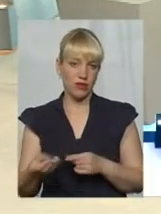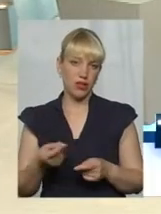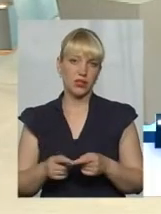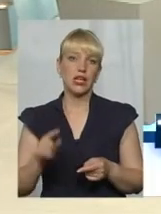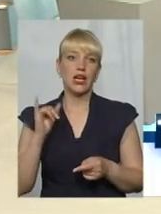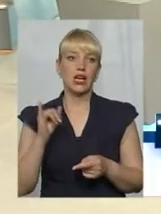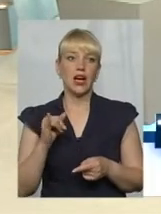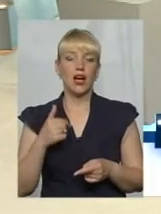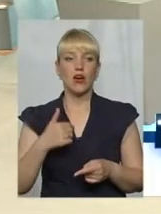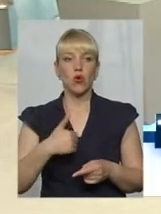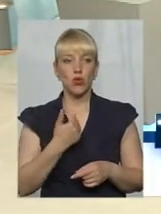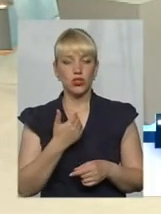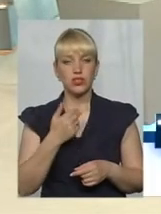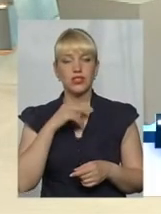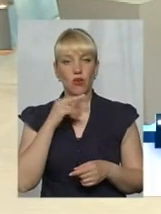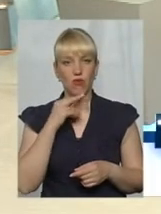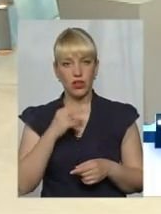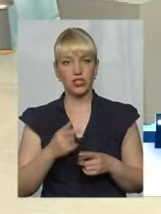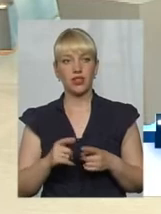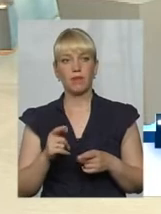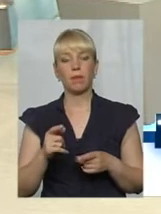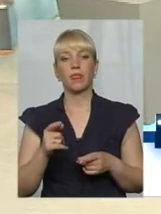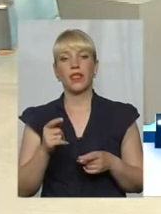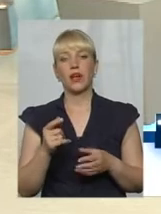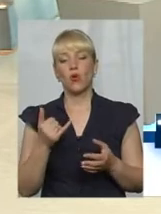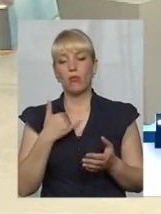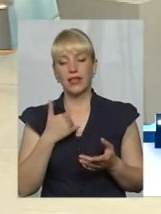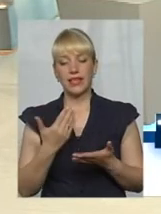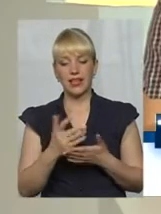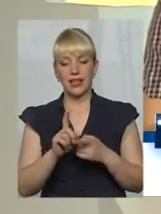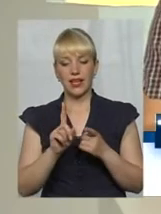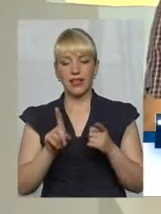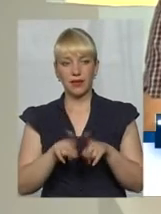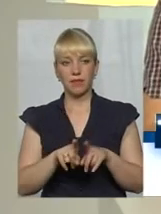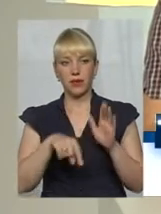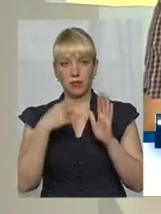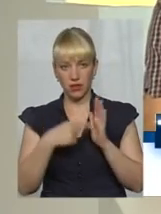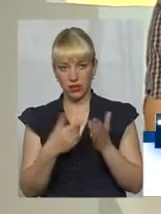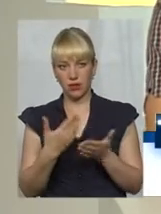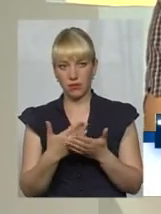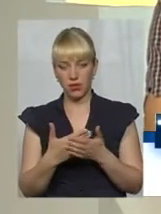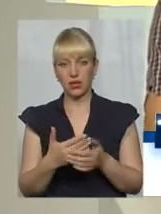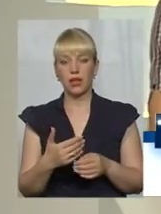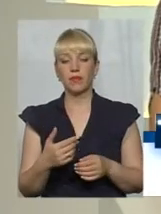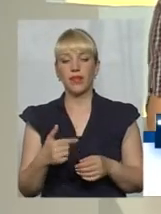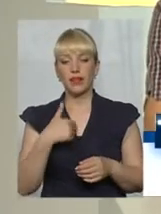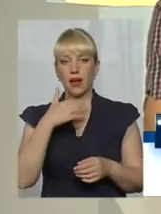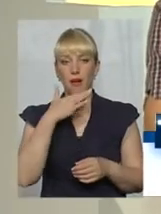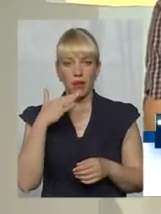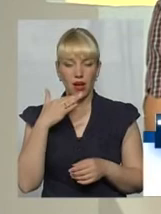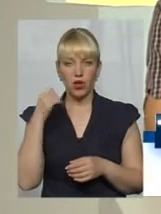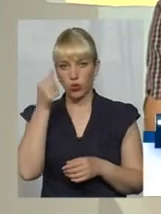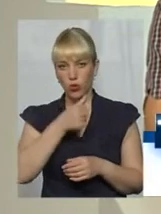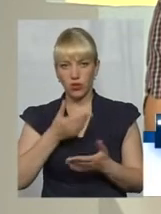слушно, от, зауваження, мабуть, так? Бо у мене є так само, ну, таке запитання, дивіться, модульну ситуацію. Я багато років сплачував за